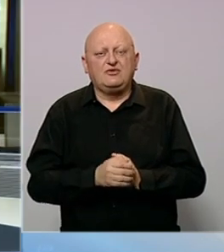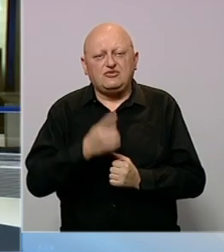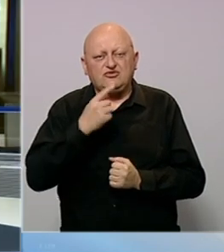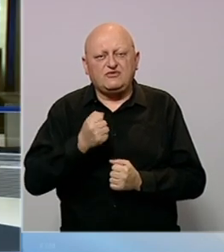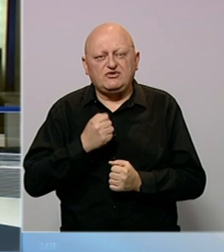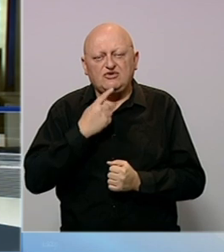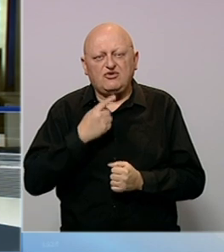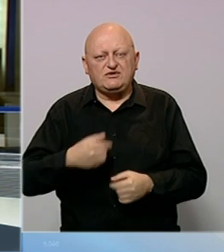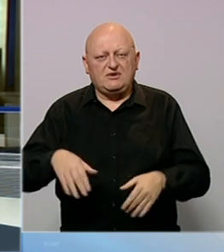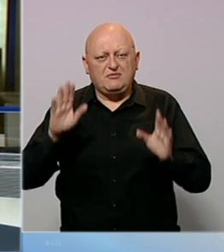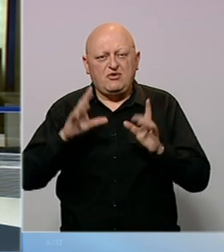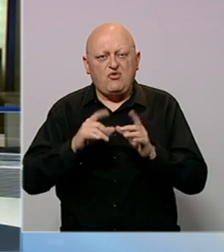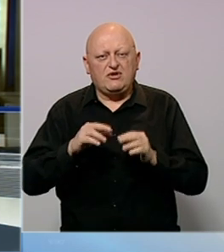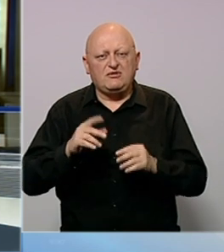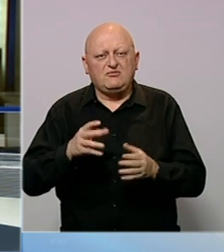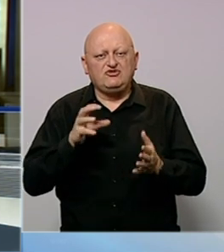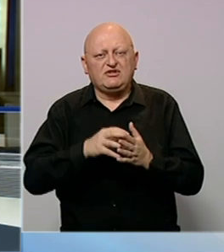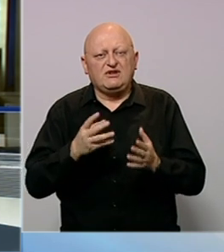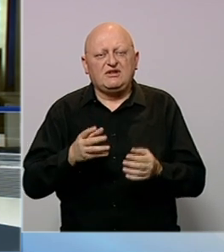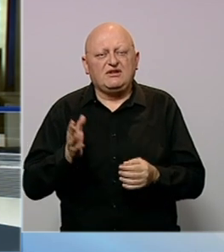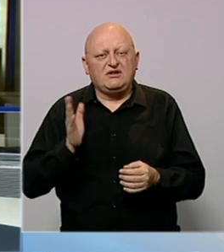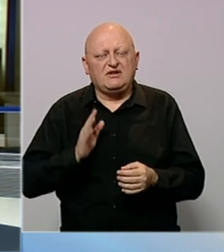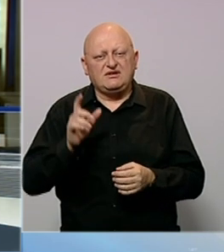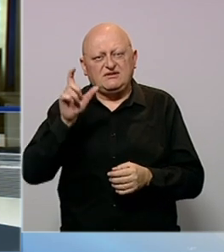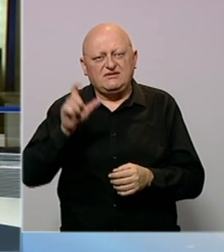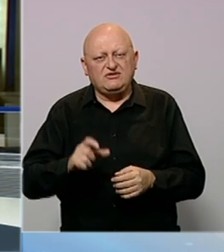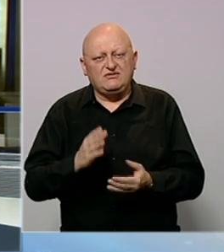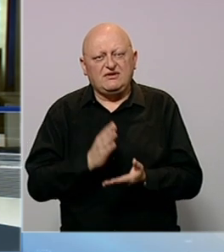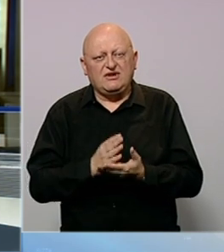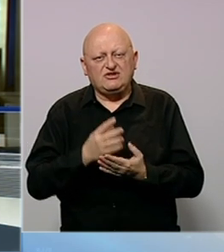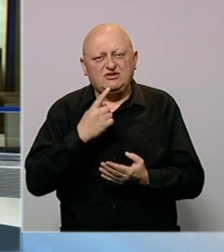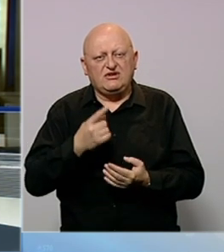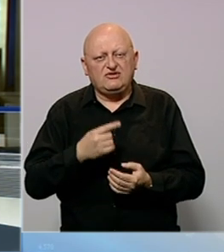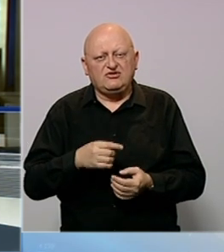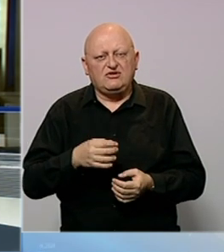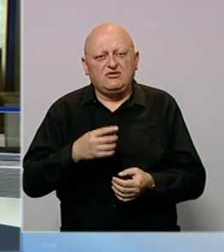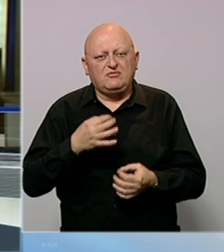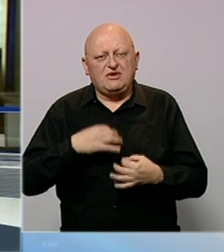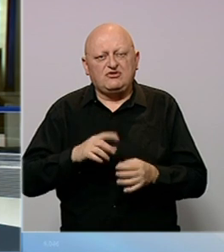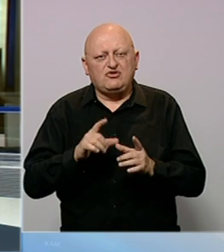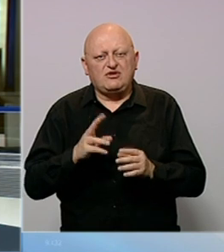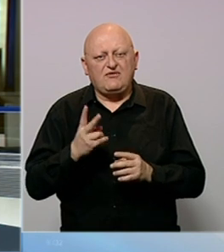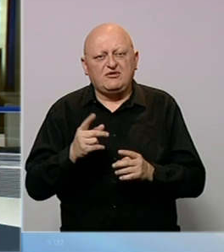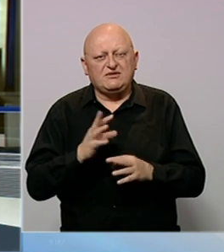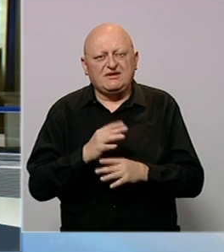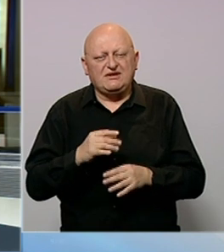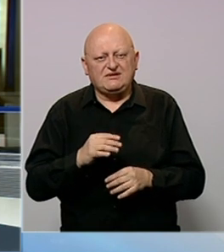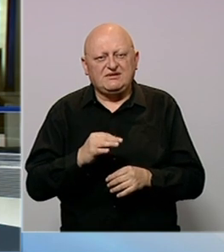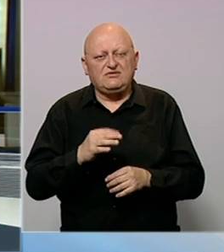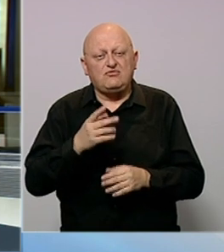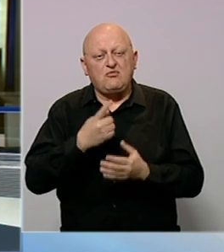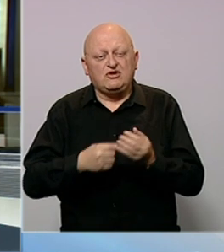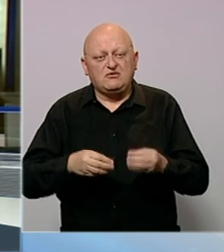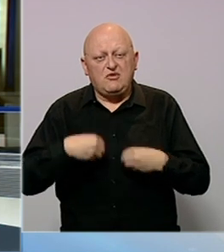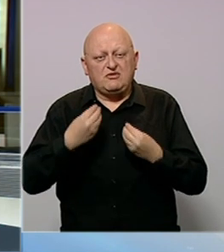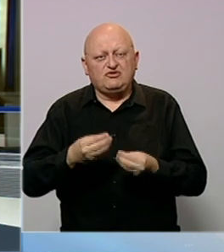Ruske vojnici koji se predaju Ukrajini bit će teretirani na civilizovan način, poručuje predsjednik Ukrajine Volodimir Zelenski